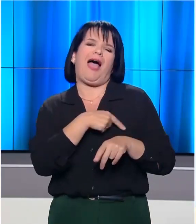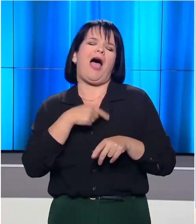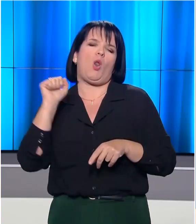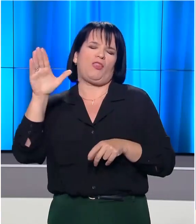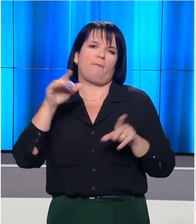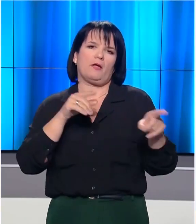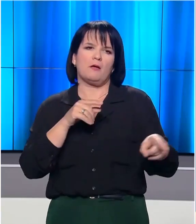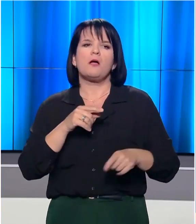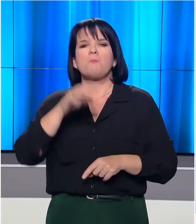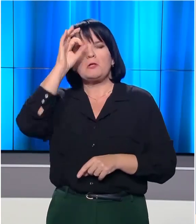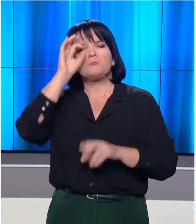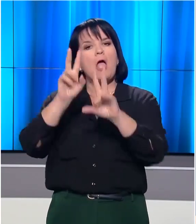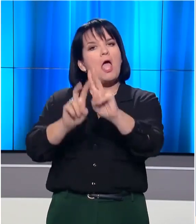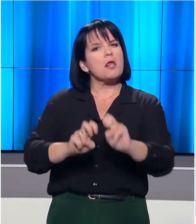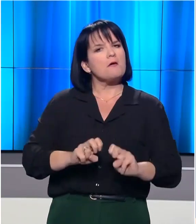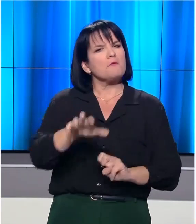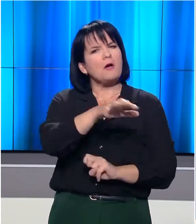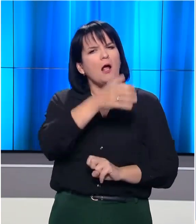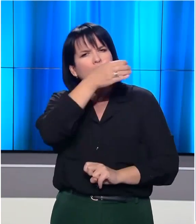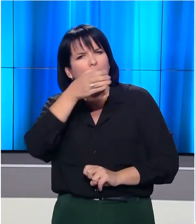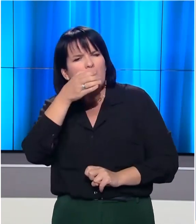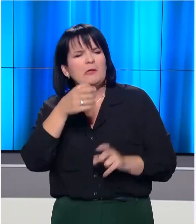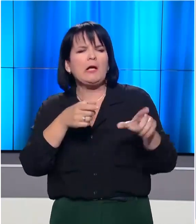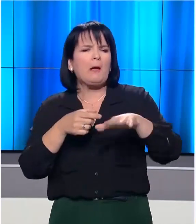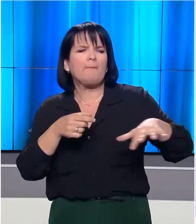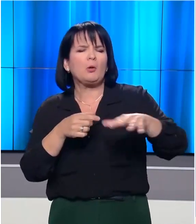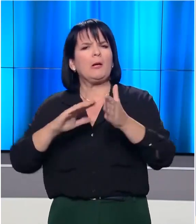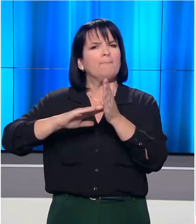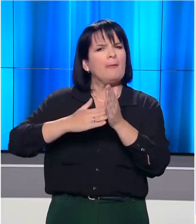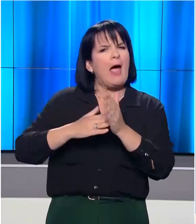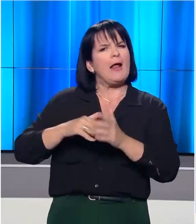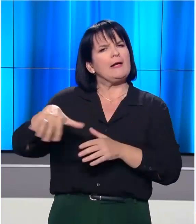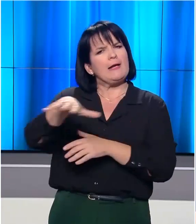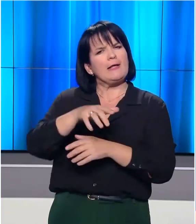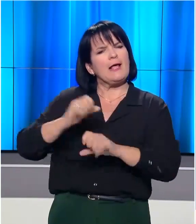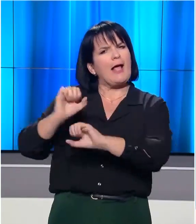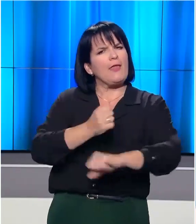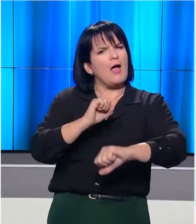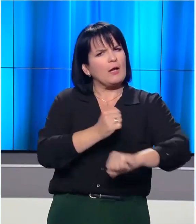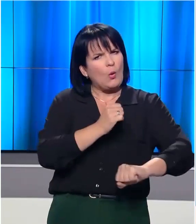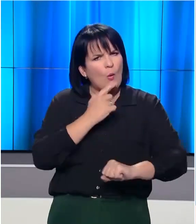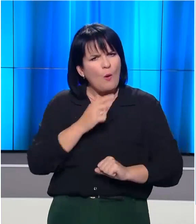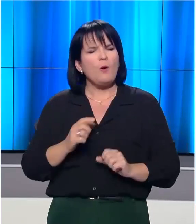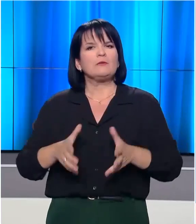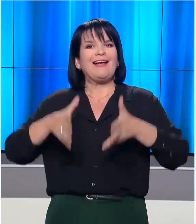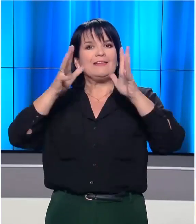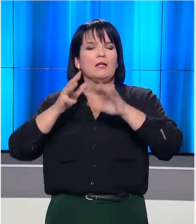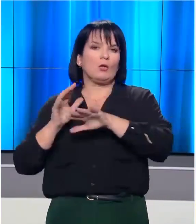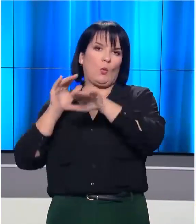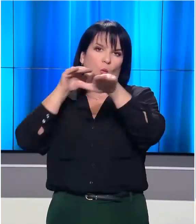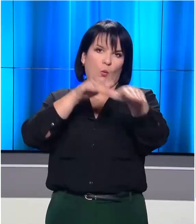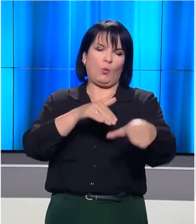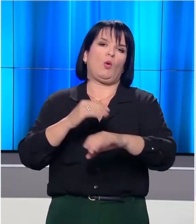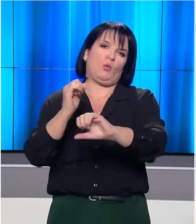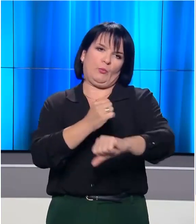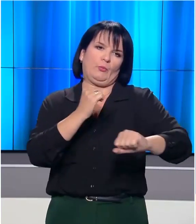συνέχεια οι αστυνομικοί διεξήγαγαν έρευνα για τον εντοπισμό ναρκωτικών ουσιών ενώ οι υπάλληλοι της υπηρεσίας καθαριότητας μπήκαν στο κτίριο προκειμένου να καθαρίσουν το